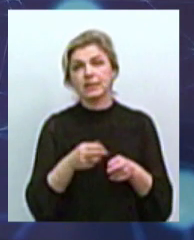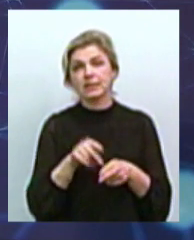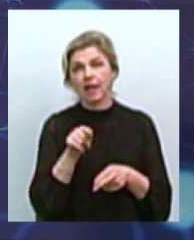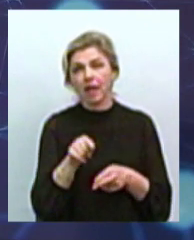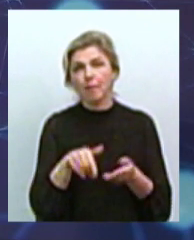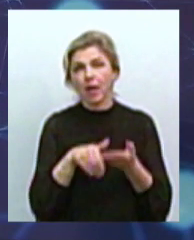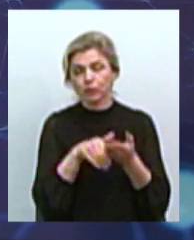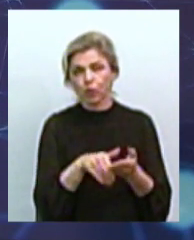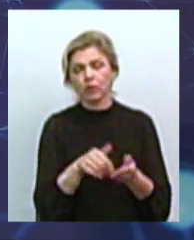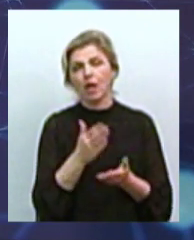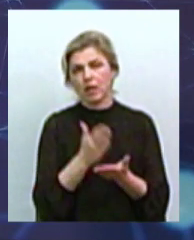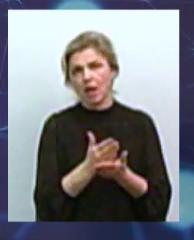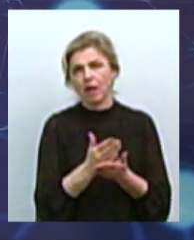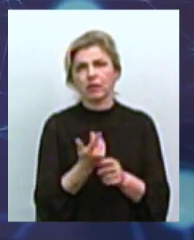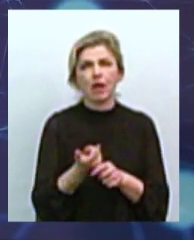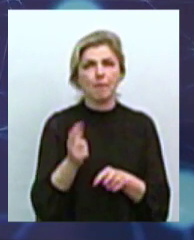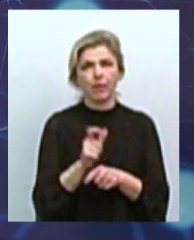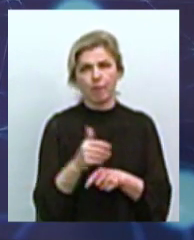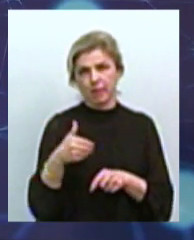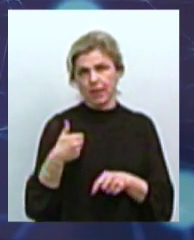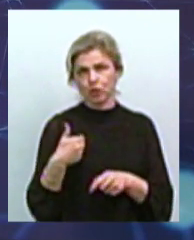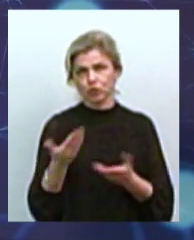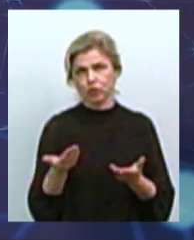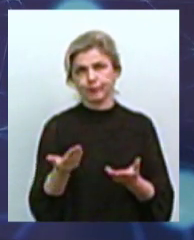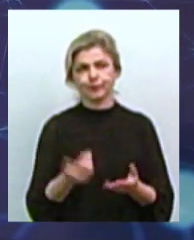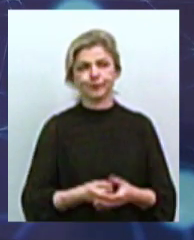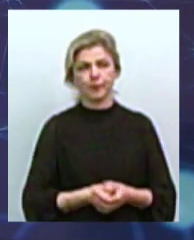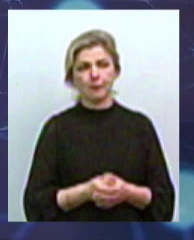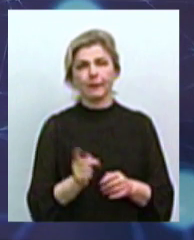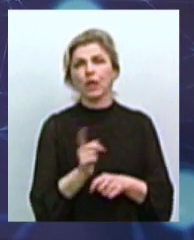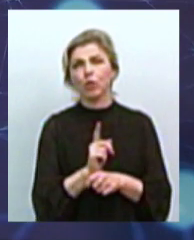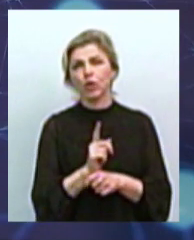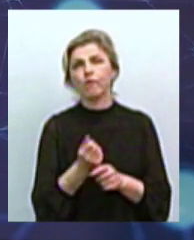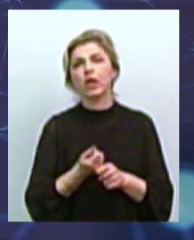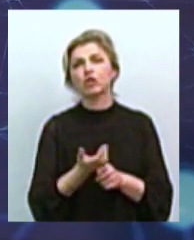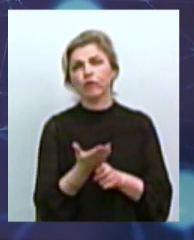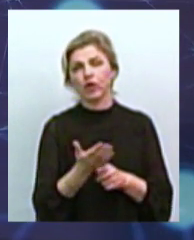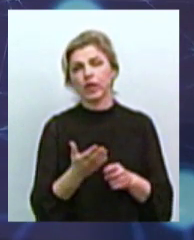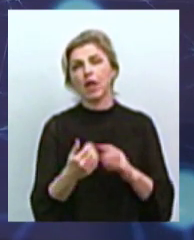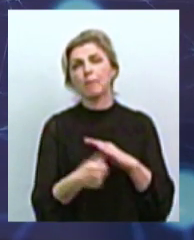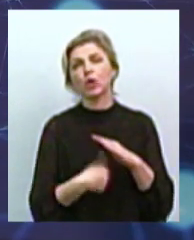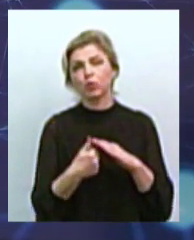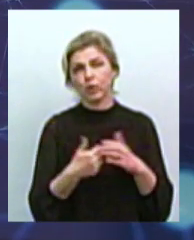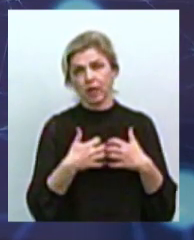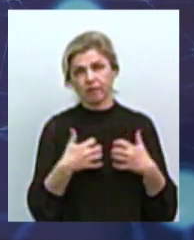найдіючим в регулюванні чисельності безпритульних тварин на вулицях.